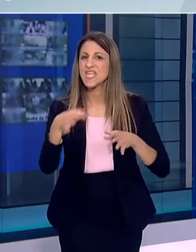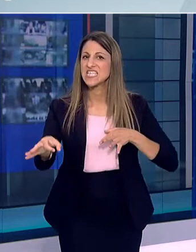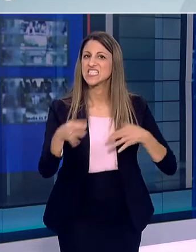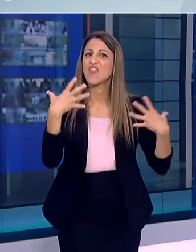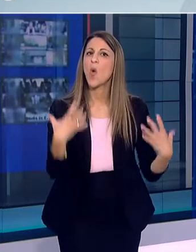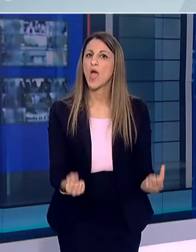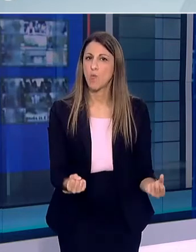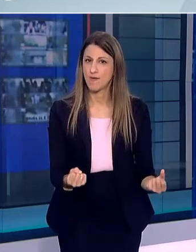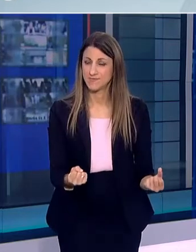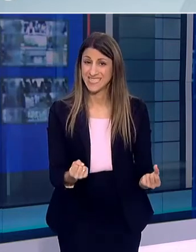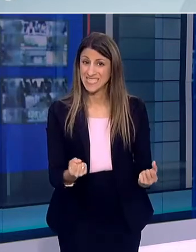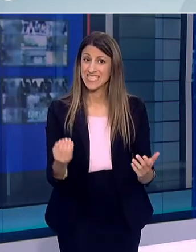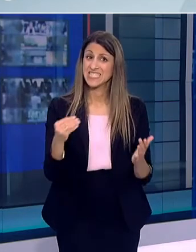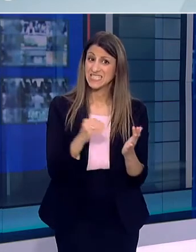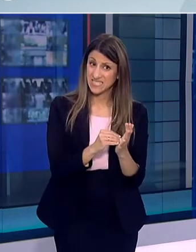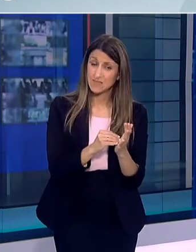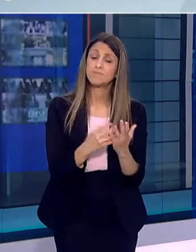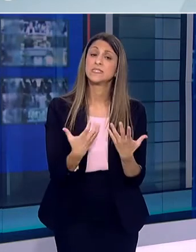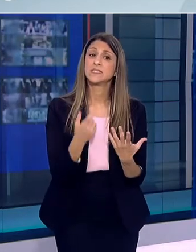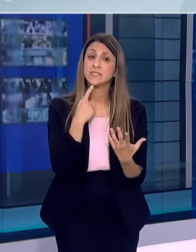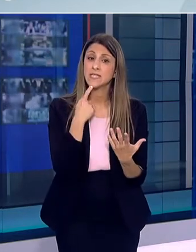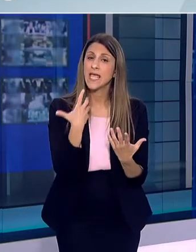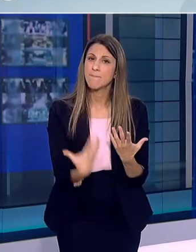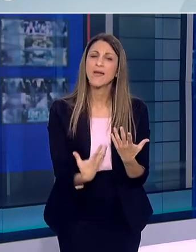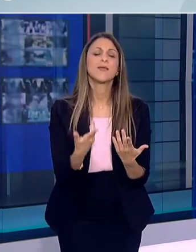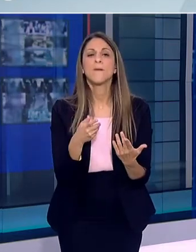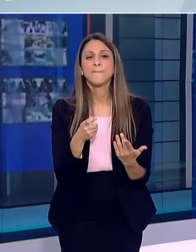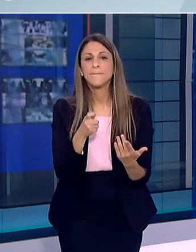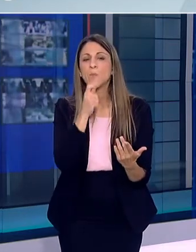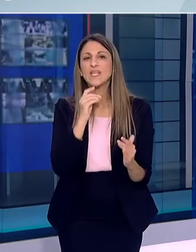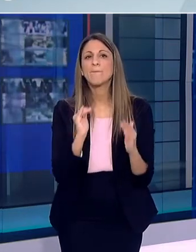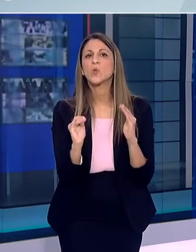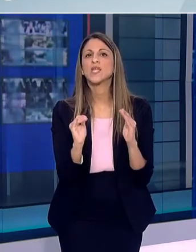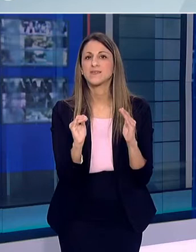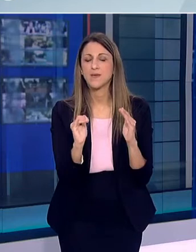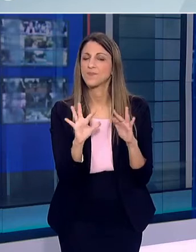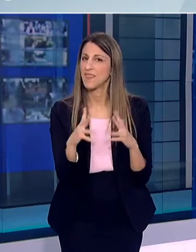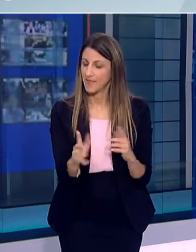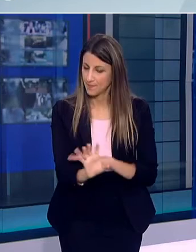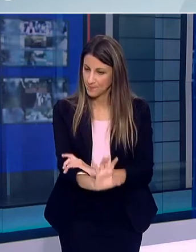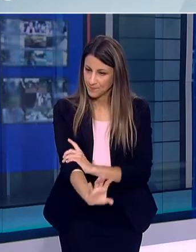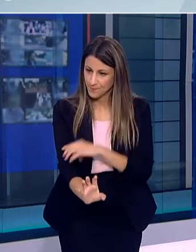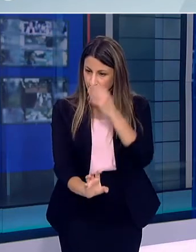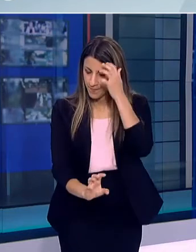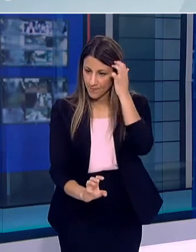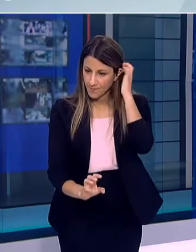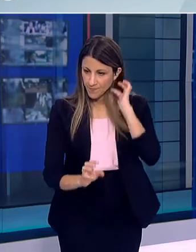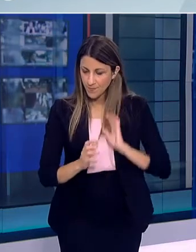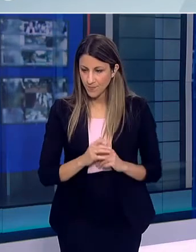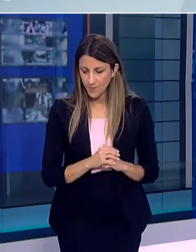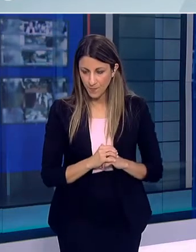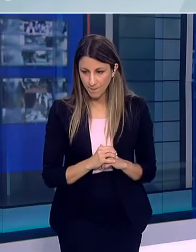και ο μηχανισμός της πολιτικής προστασίας Με ό,τι σημαίνει αυτό Η πολιτική προστασία σημαίνει Ότι έχει δυνατότητες